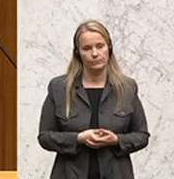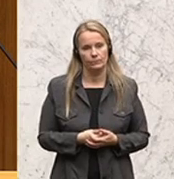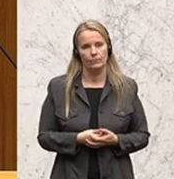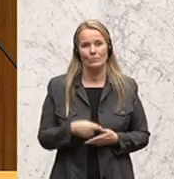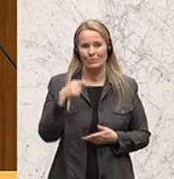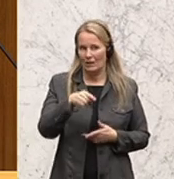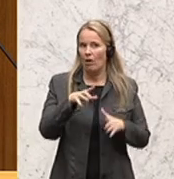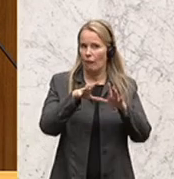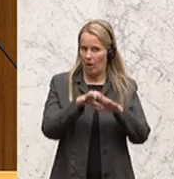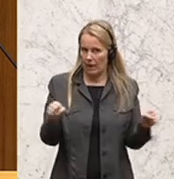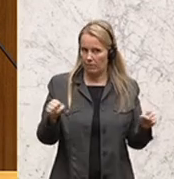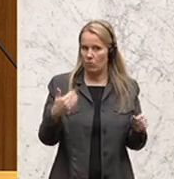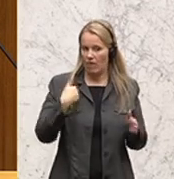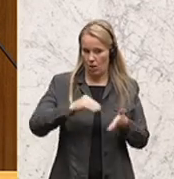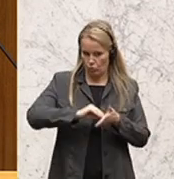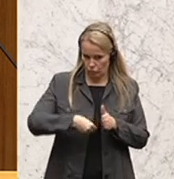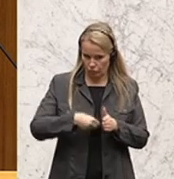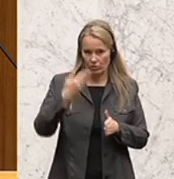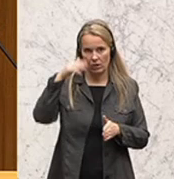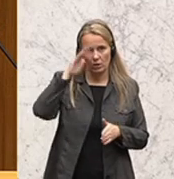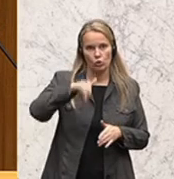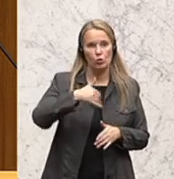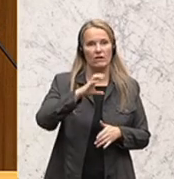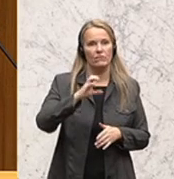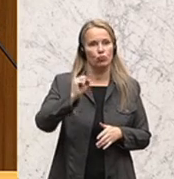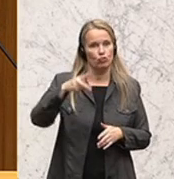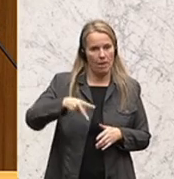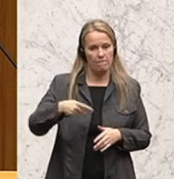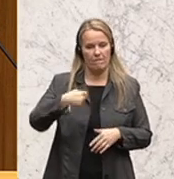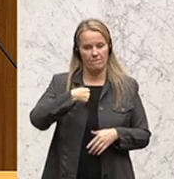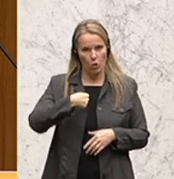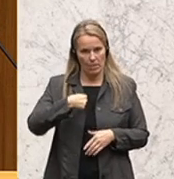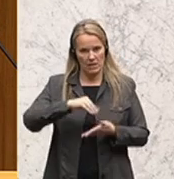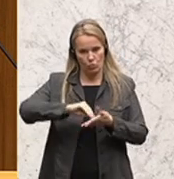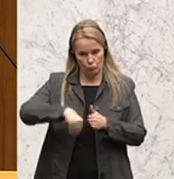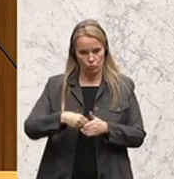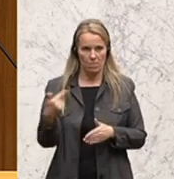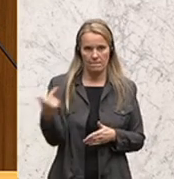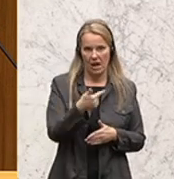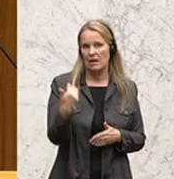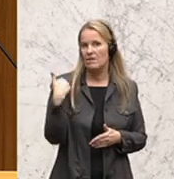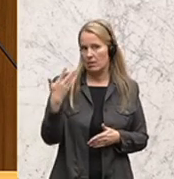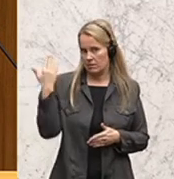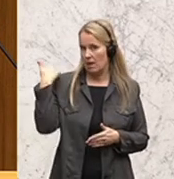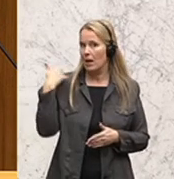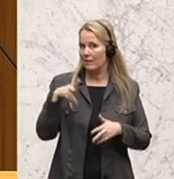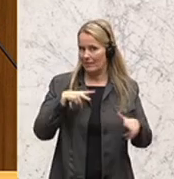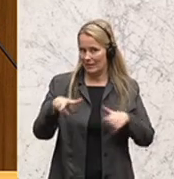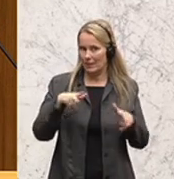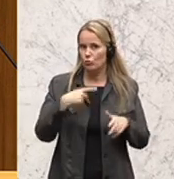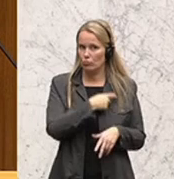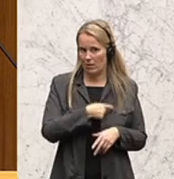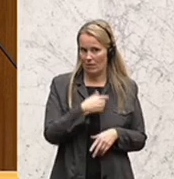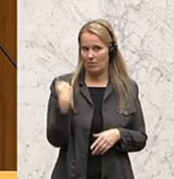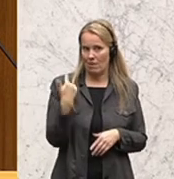Diese Vereinbarung trägt die Unterschrift von Josef Tschapp und von mir seitens der beiden Regierungsparteien als damalige Klubobleute.